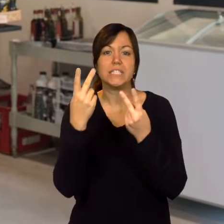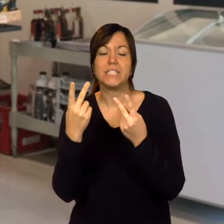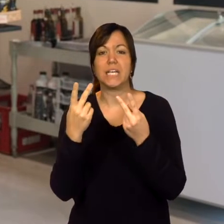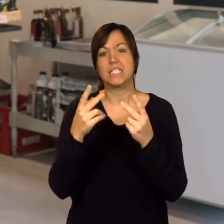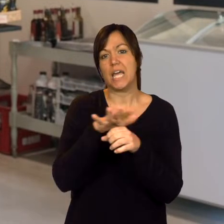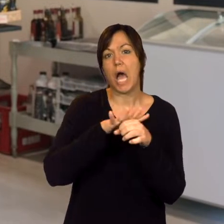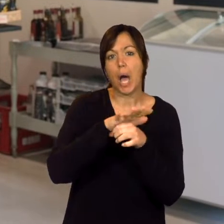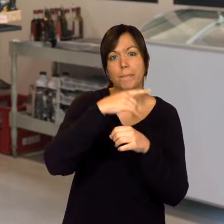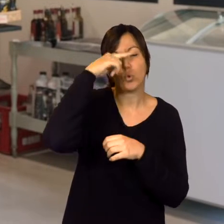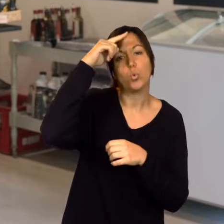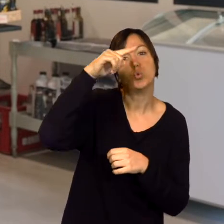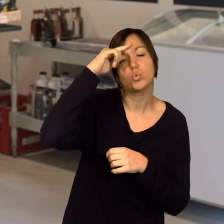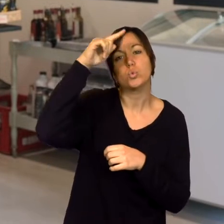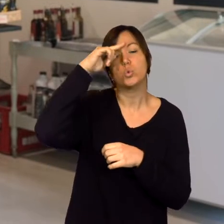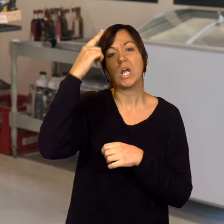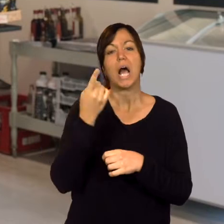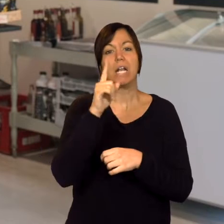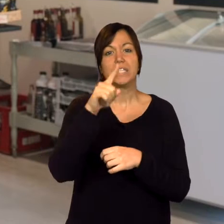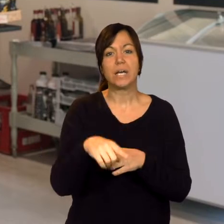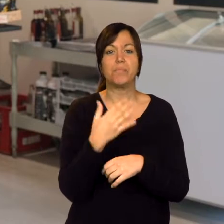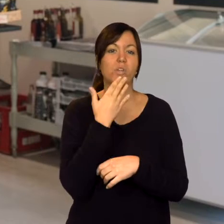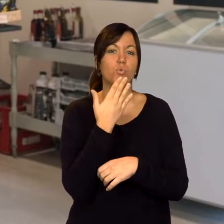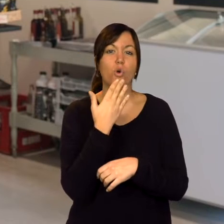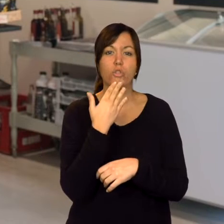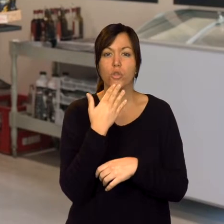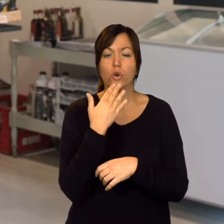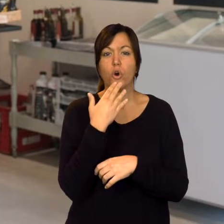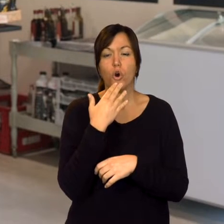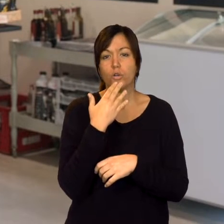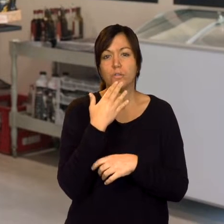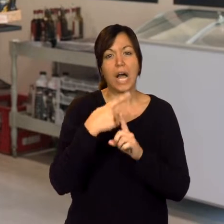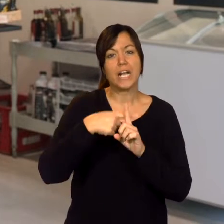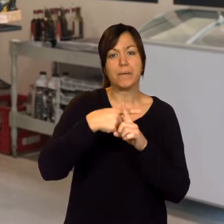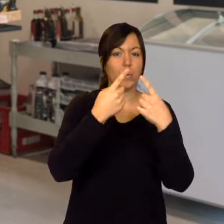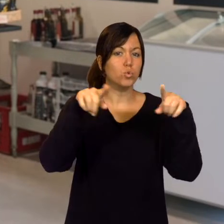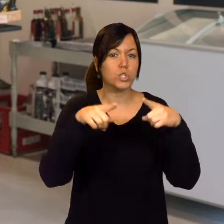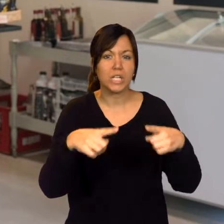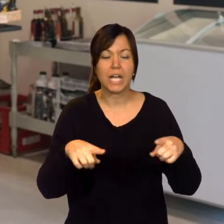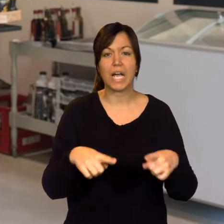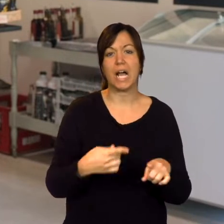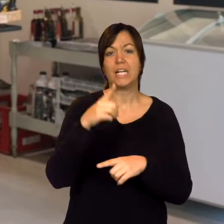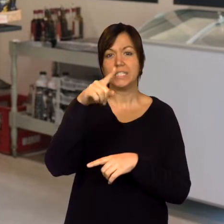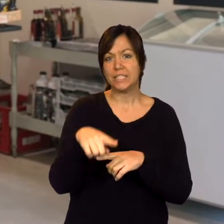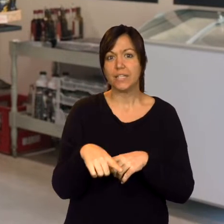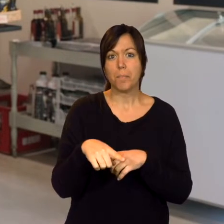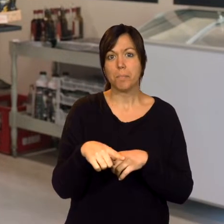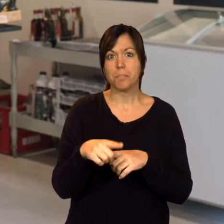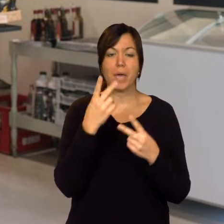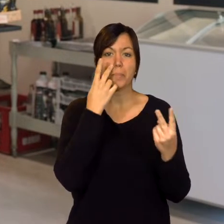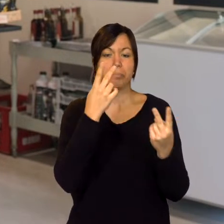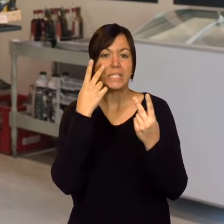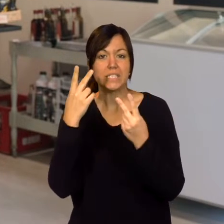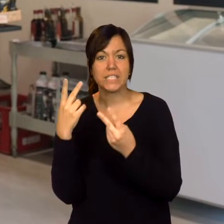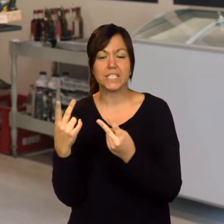unes visites d'àmbit cultural, de poder tenir també un oci a nivell tan musical com a nivell